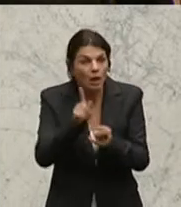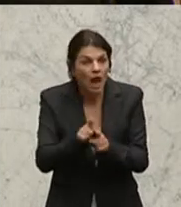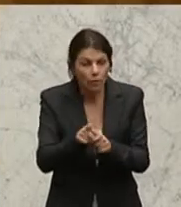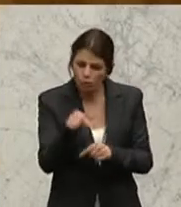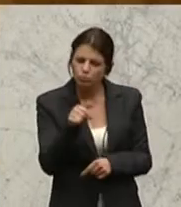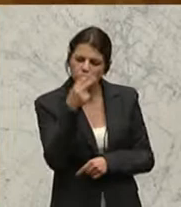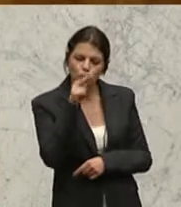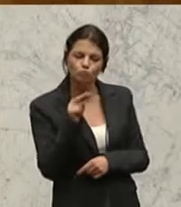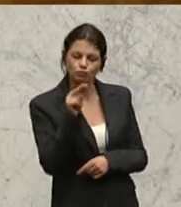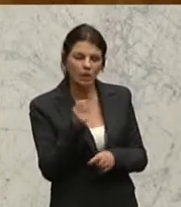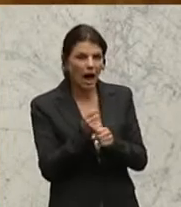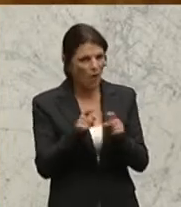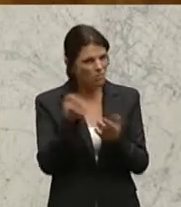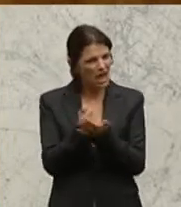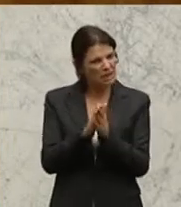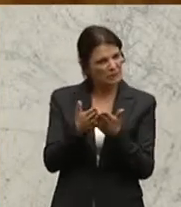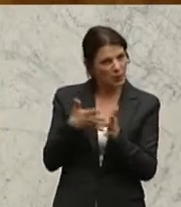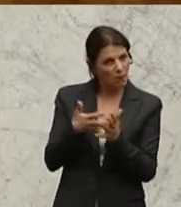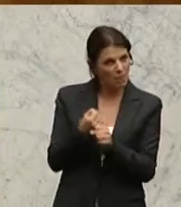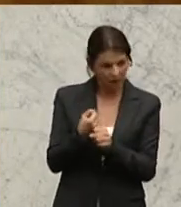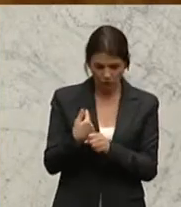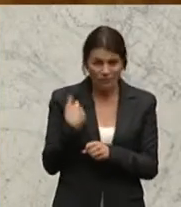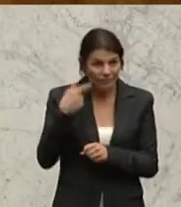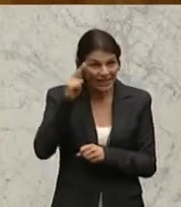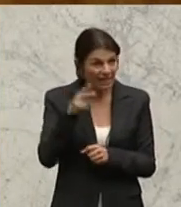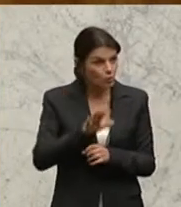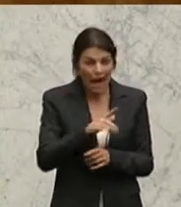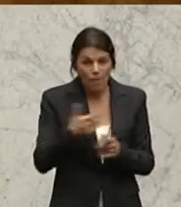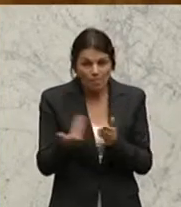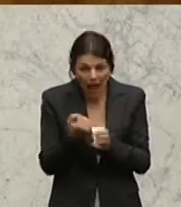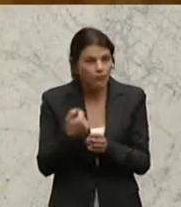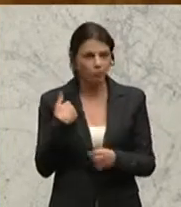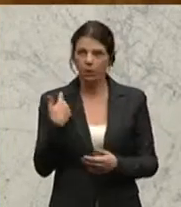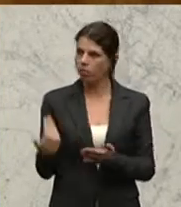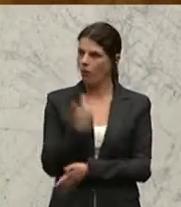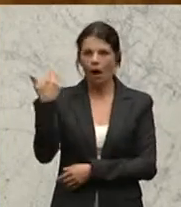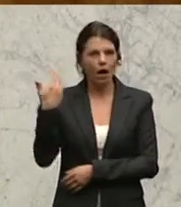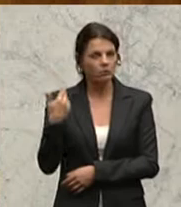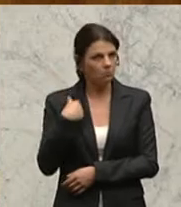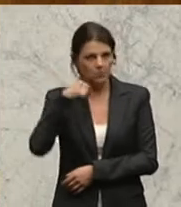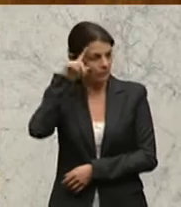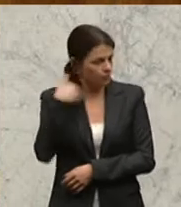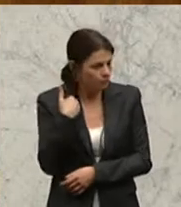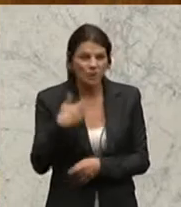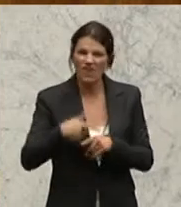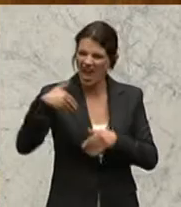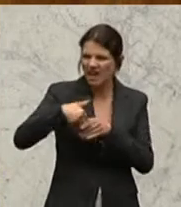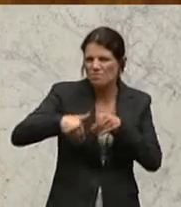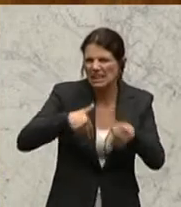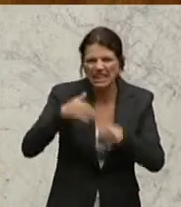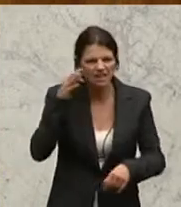durchführt, ist mir neu, sehr geehrte Damen und Herren. Und dass dann eine Innenministerin mit absurden